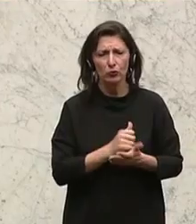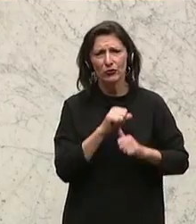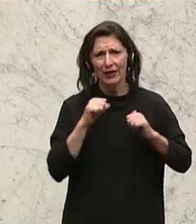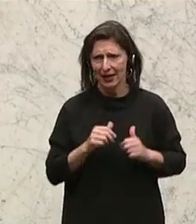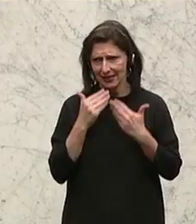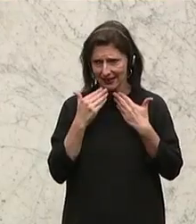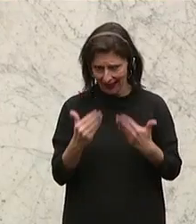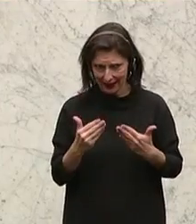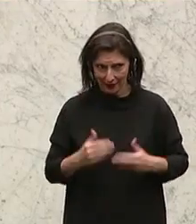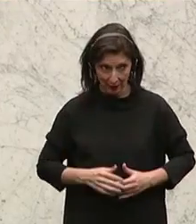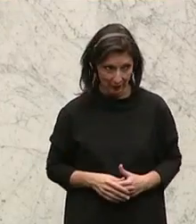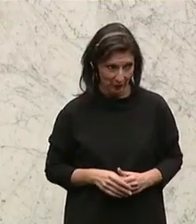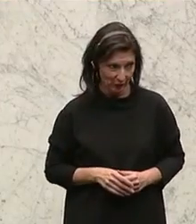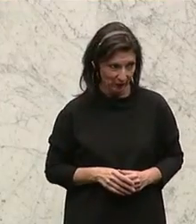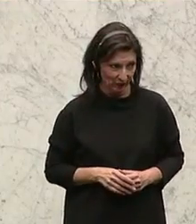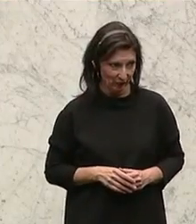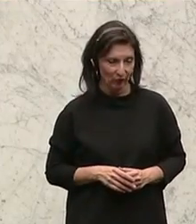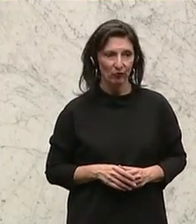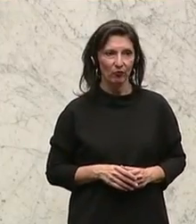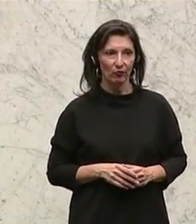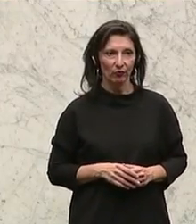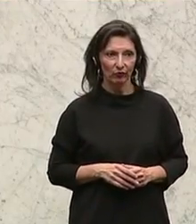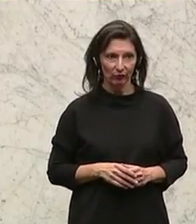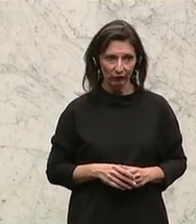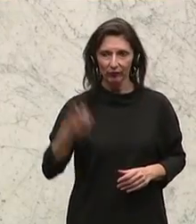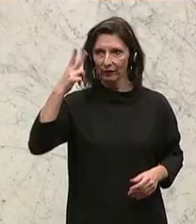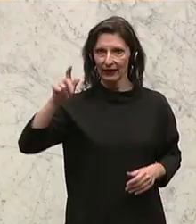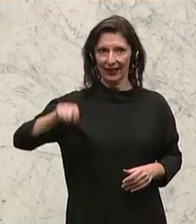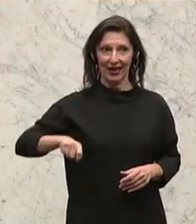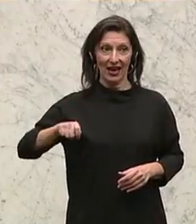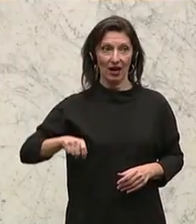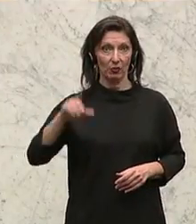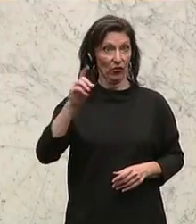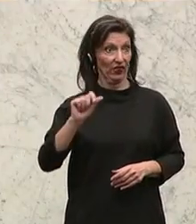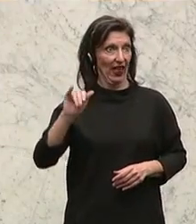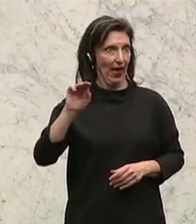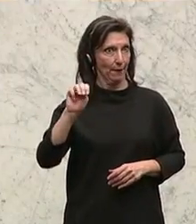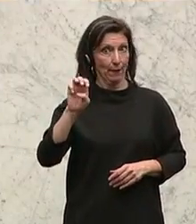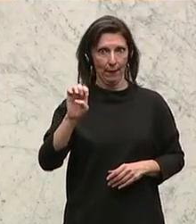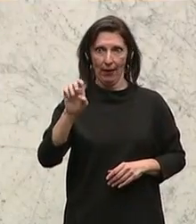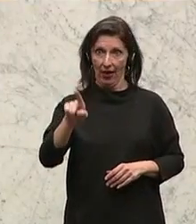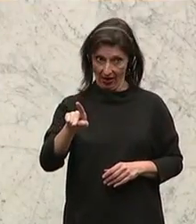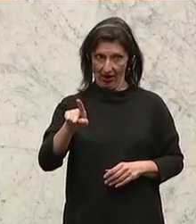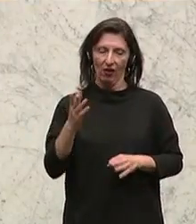Nach Johann Singer von der ÖVP kommt Gerhard Deimek von der FPÖ zu Wort.